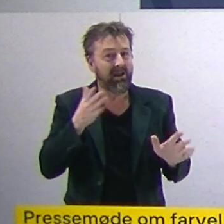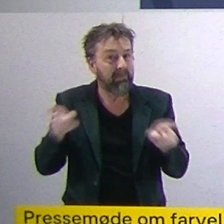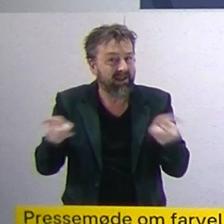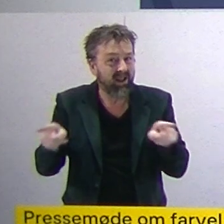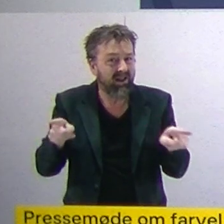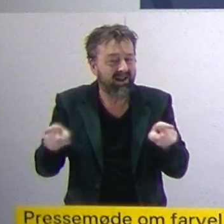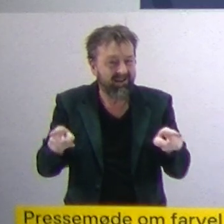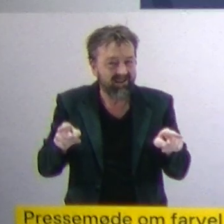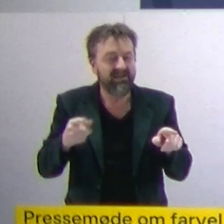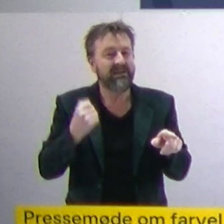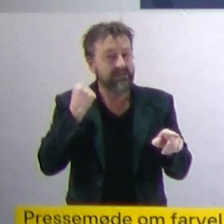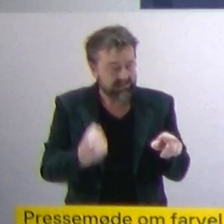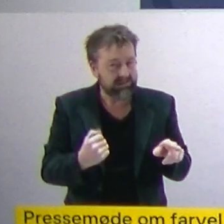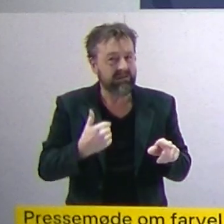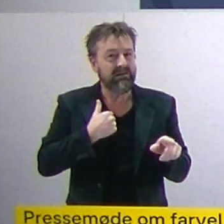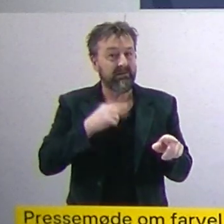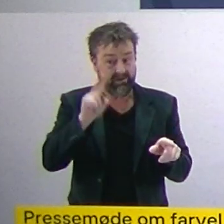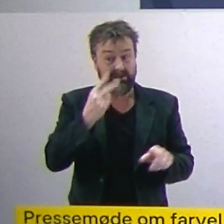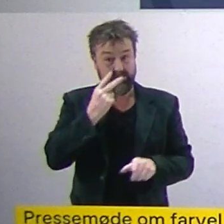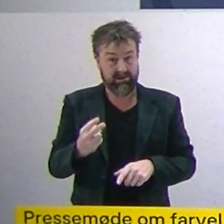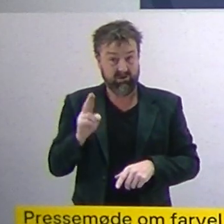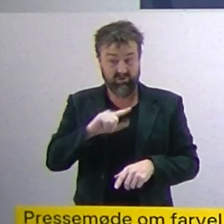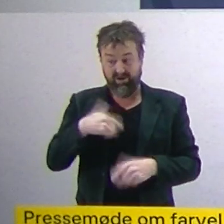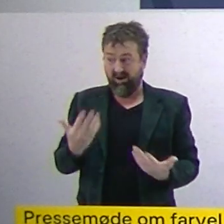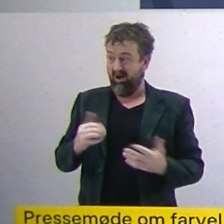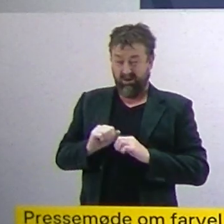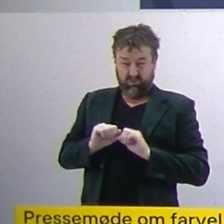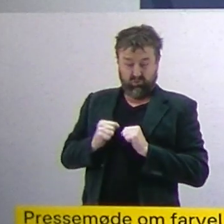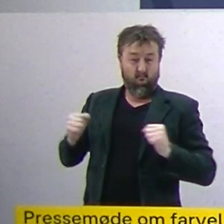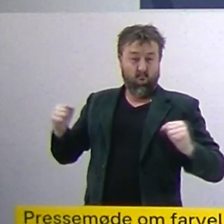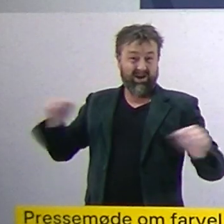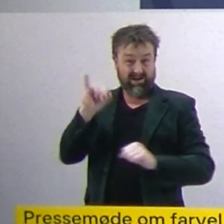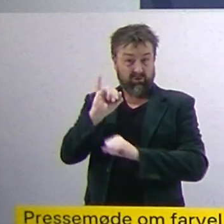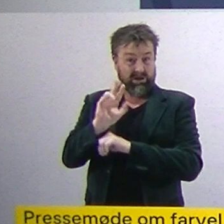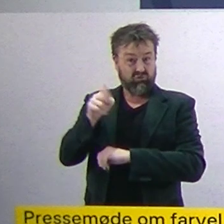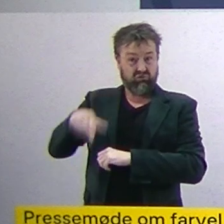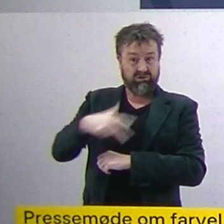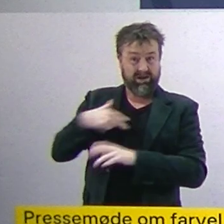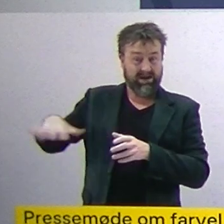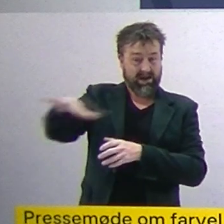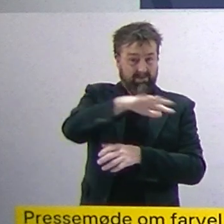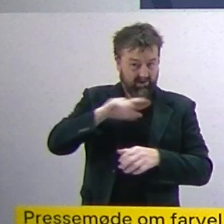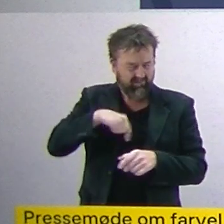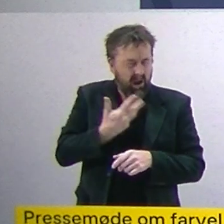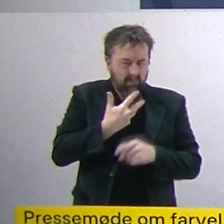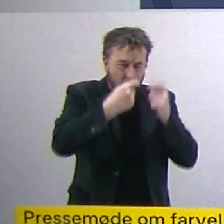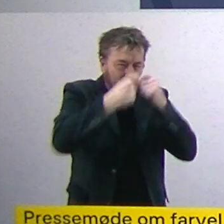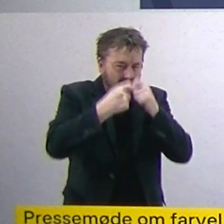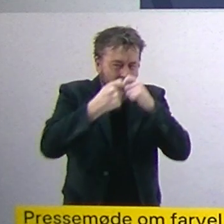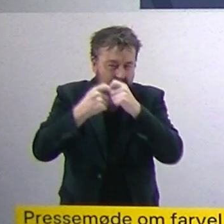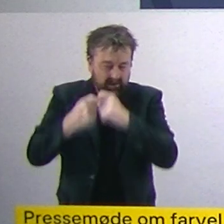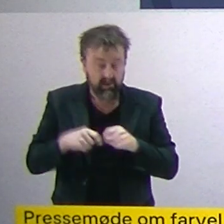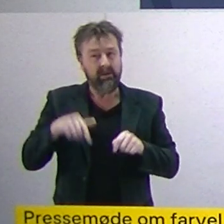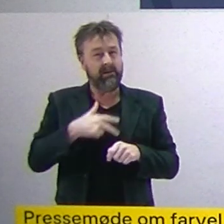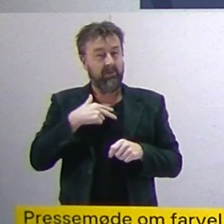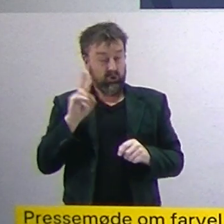her, netop fordi vi kan se, at vi har den kæmpestore immunitet, som vi faktisk prøver at beregne på, hvor meget immunitet har vi egentlig sådan cirka lige